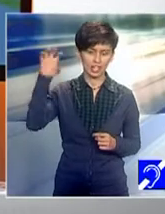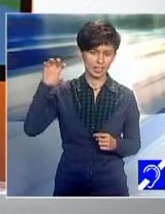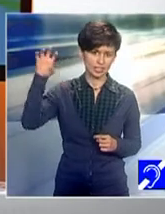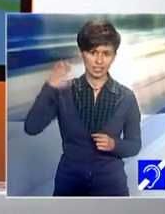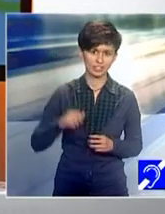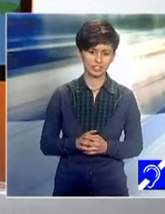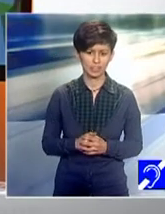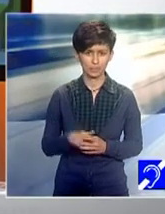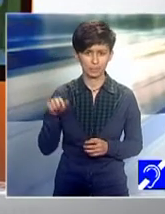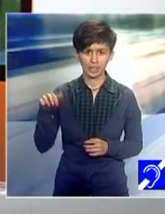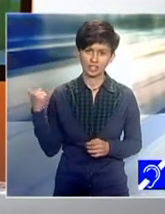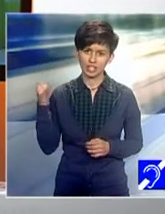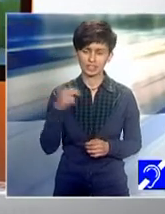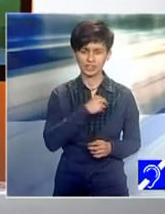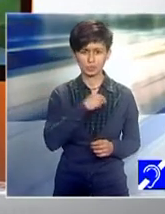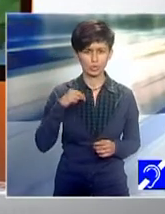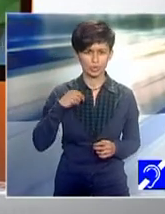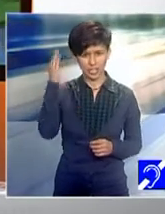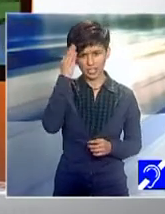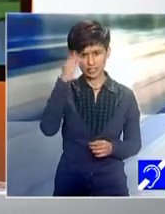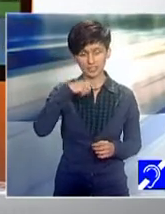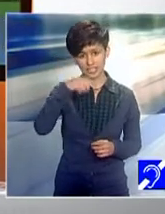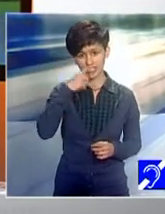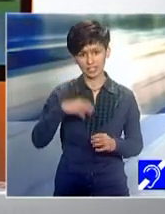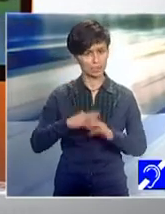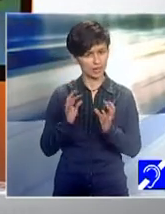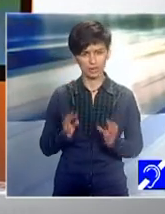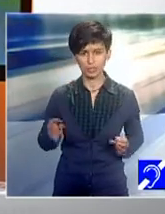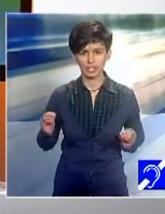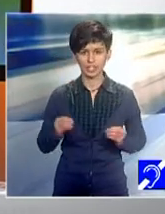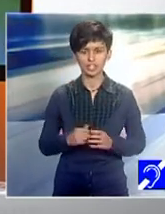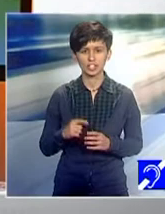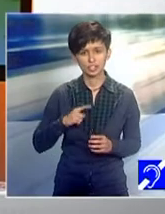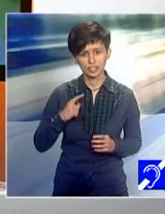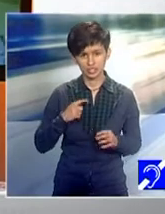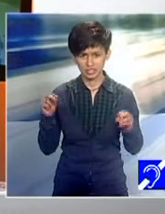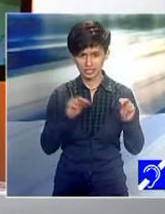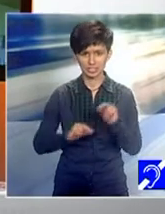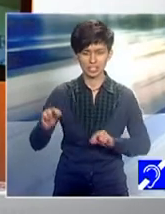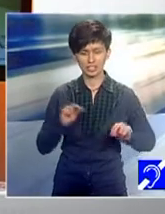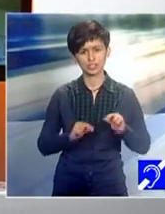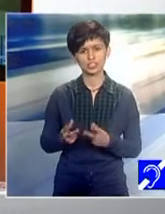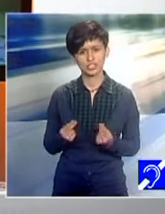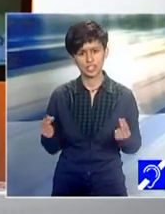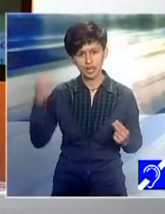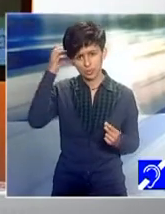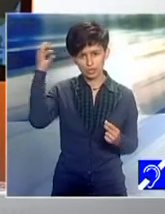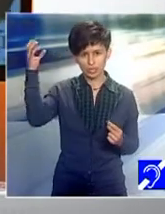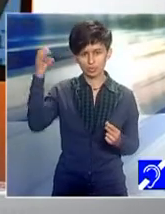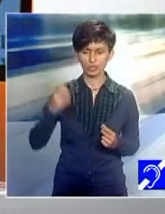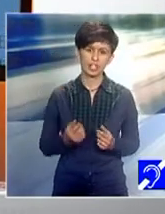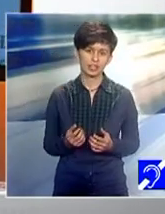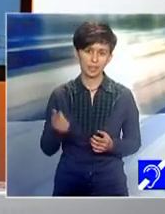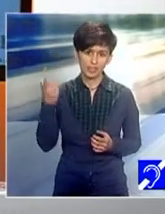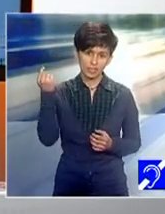originară din Polonia, ați învățat limba română și faceți parte și din această asociație Multicultural Approach, și o asociație care a fost